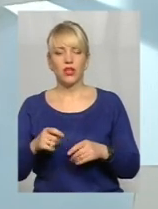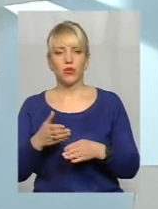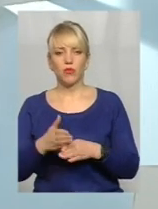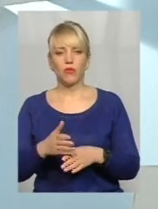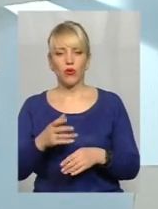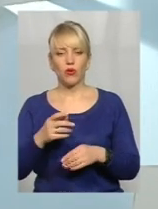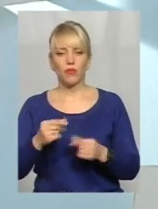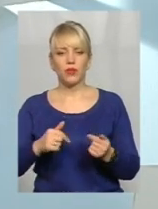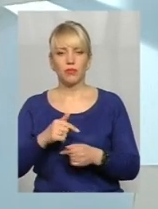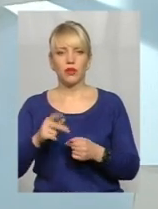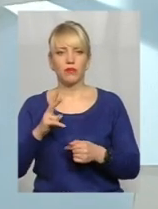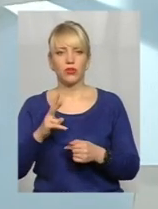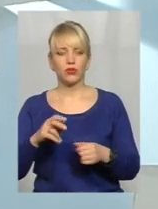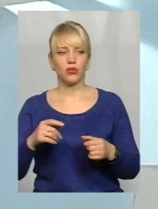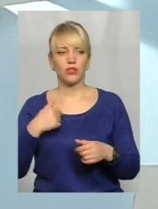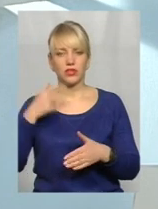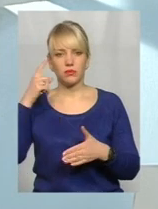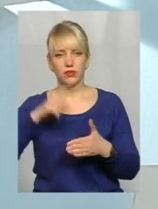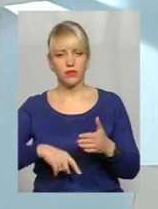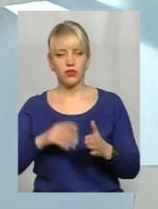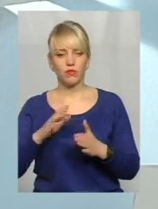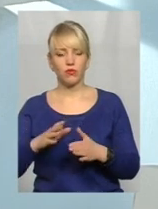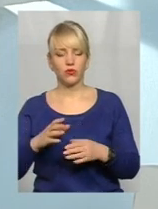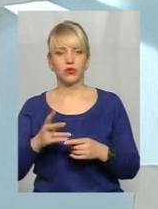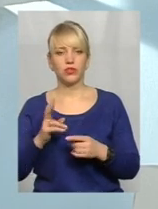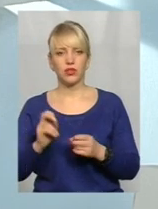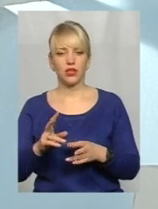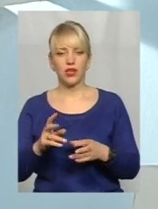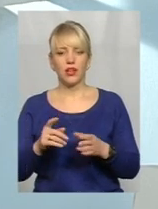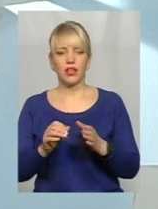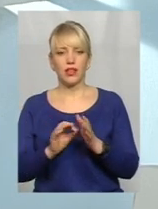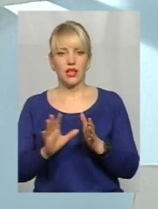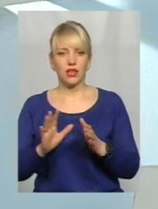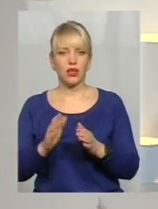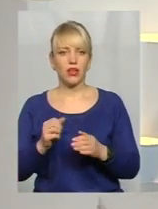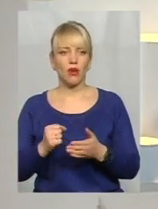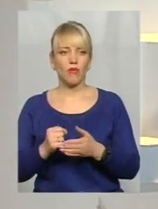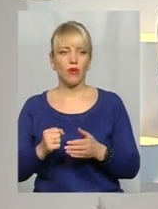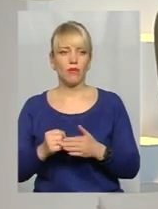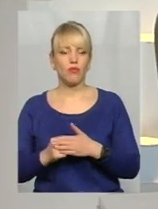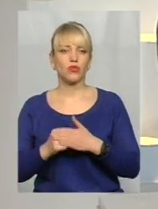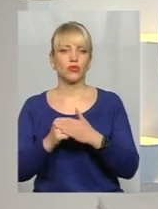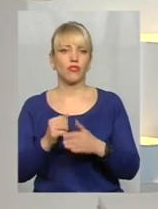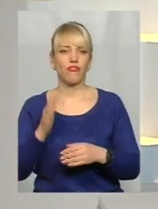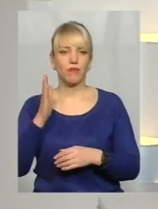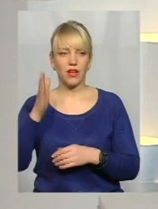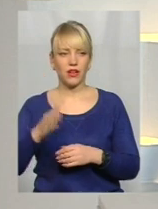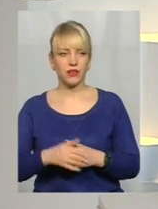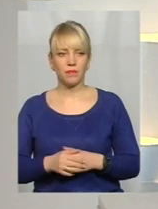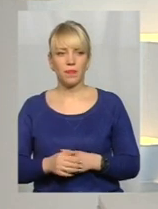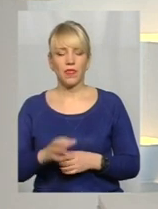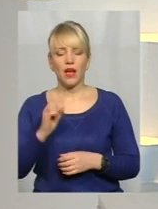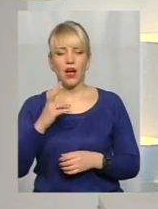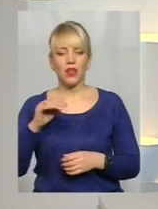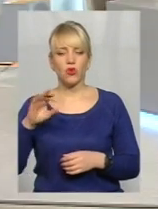дійсно, я сподіваюся, будуть таким ковтком енергії і поштовхом вперед. От в анонсах ви заявляєте, що форум об'єднає